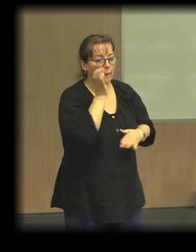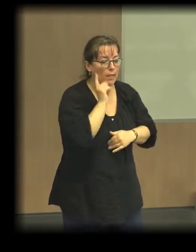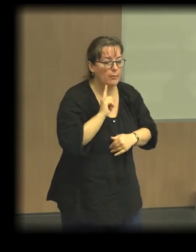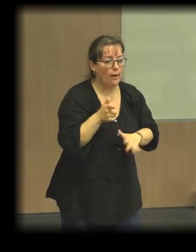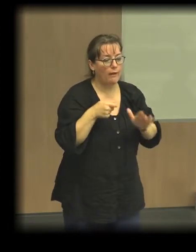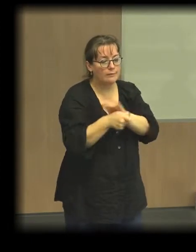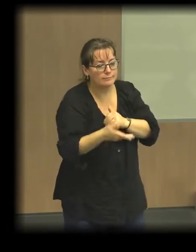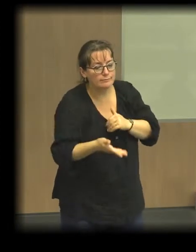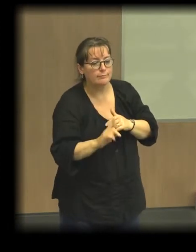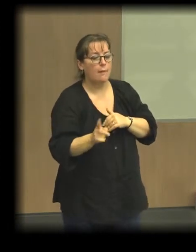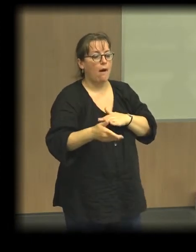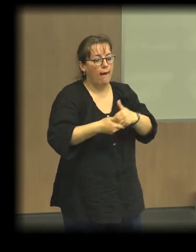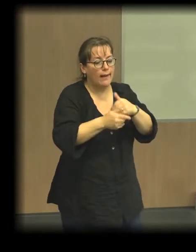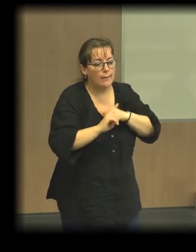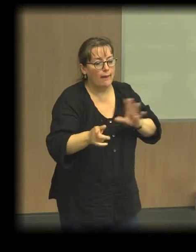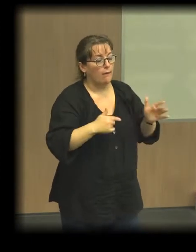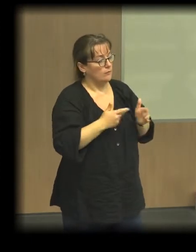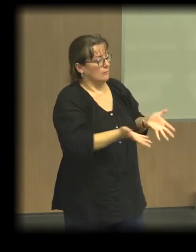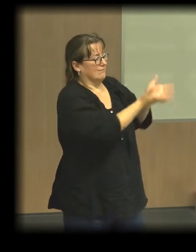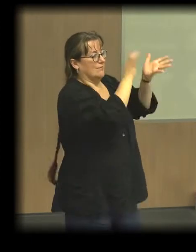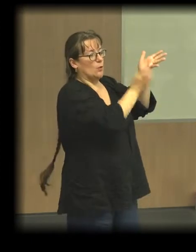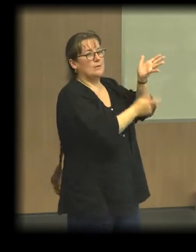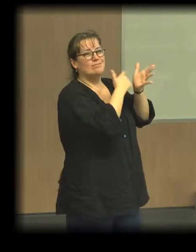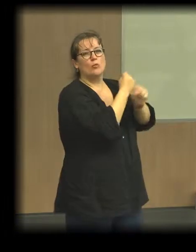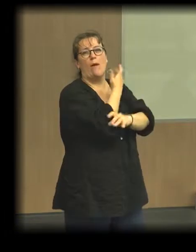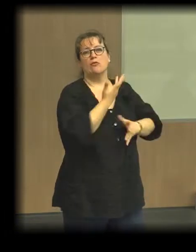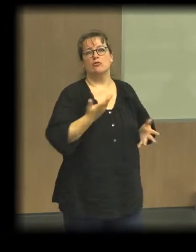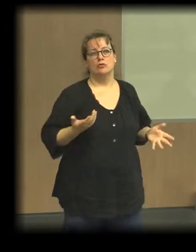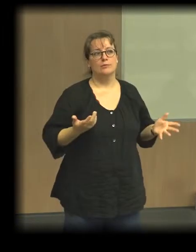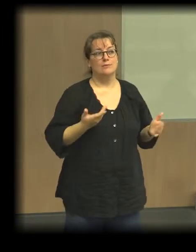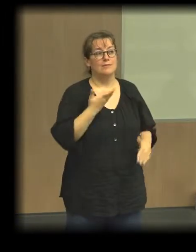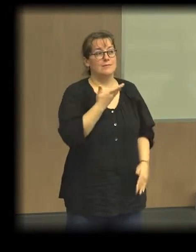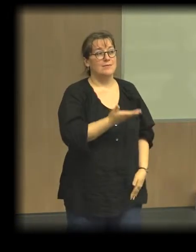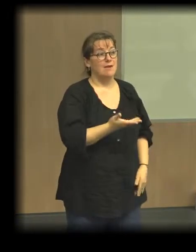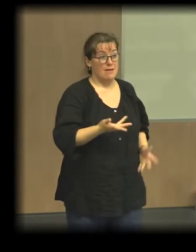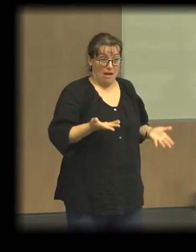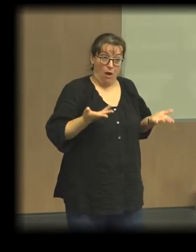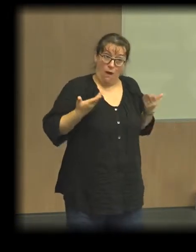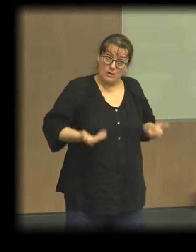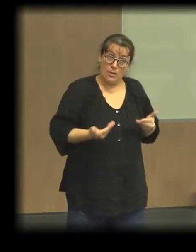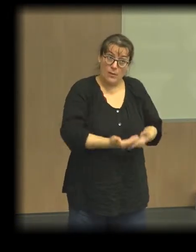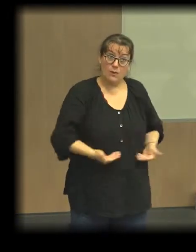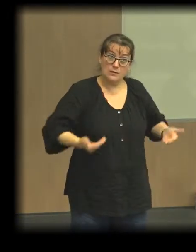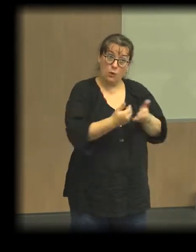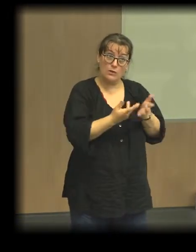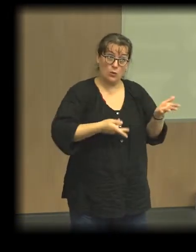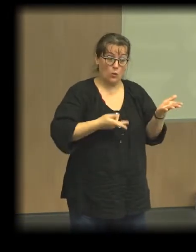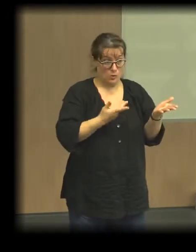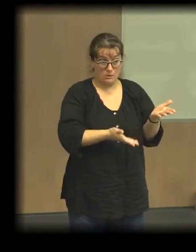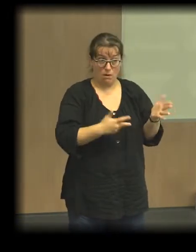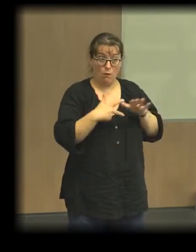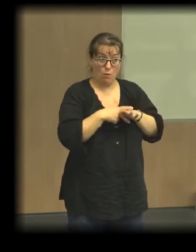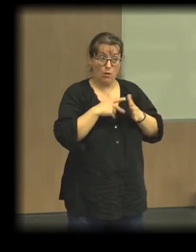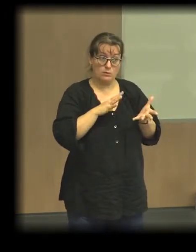la manière dont on envisage l'économie sociale et solidaire. On voit bien que ce scénario, il est déjà en place, puisque quand on renvoie par